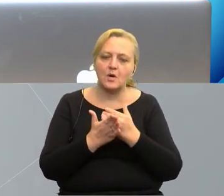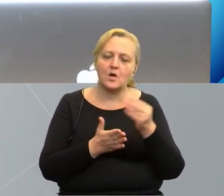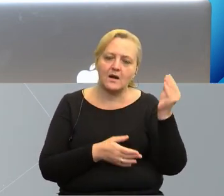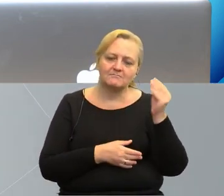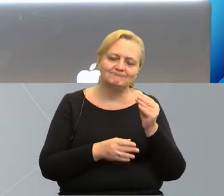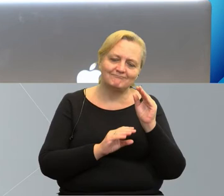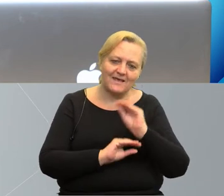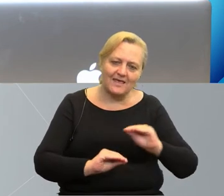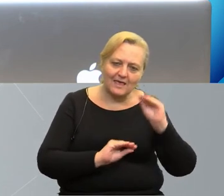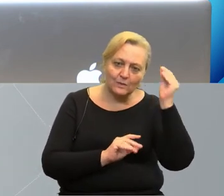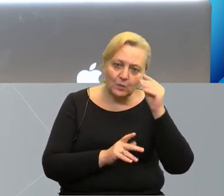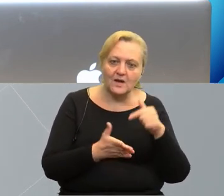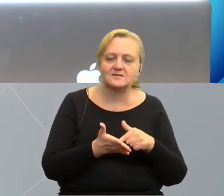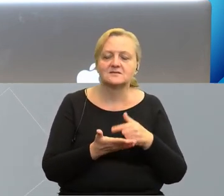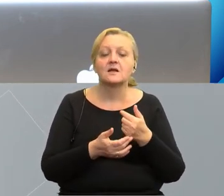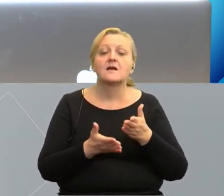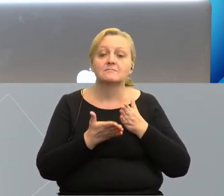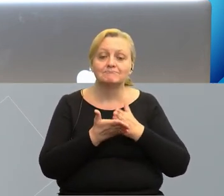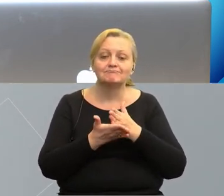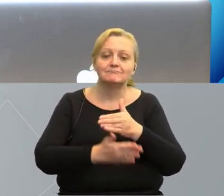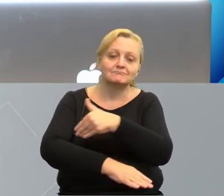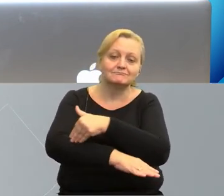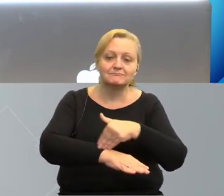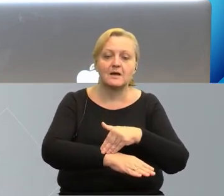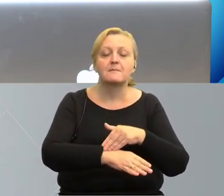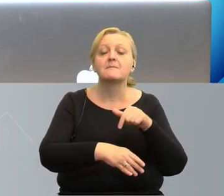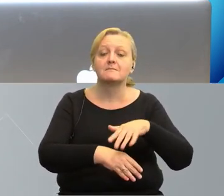które wspierały także transgraniczne zatrudnienie.